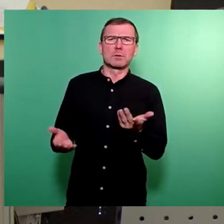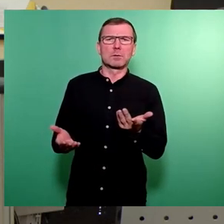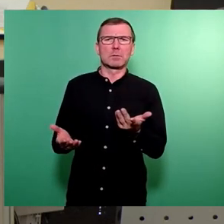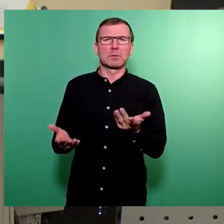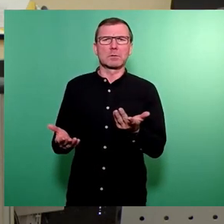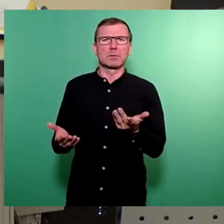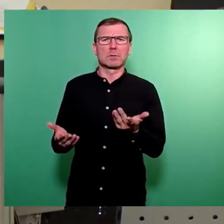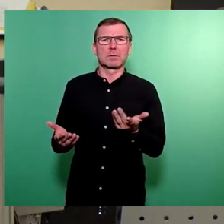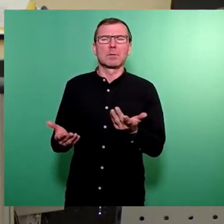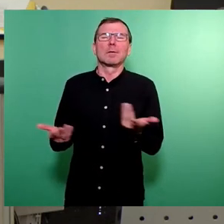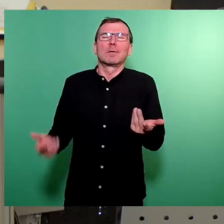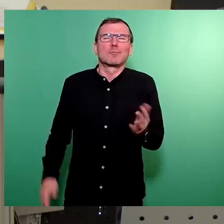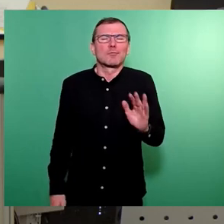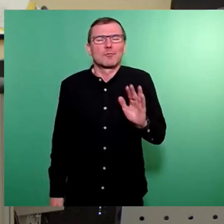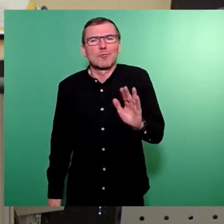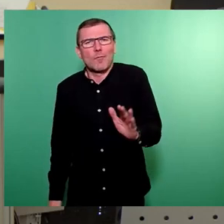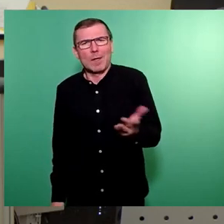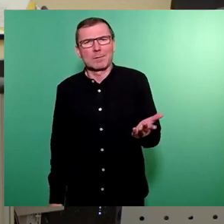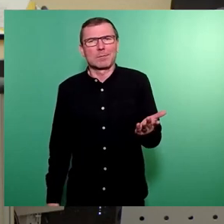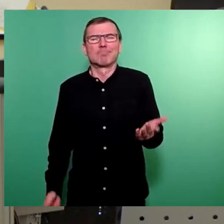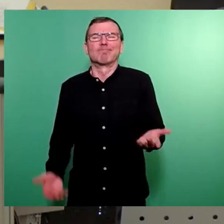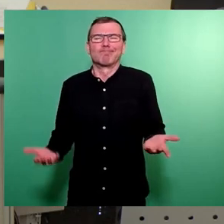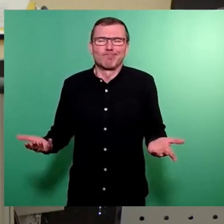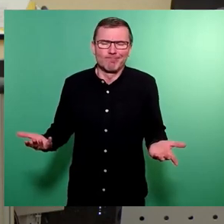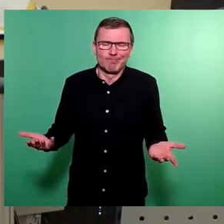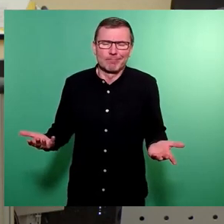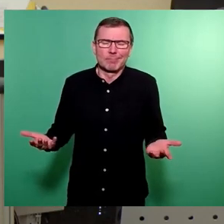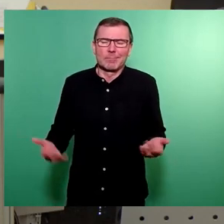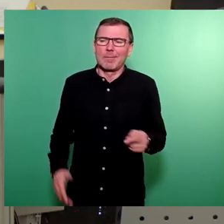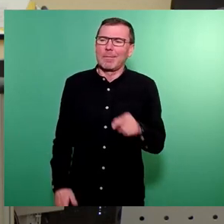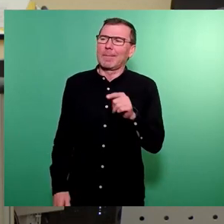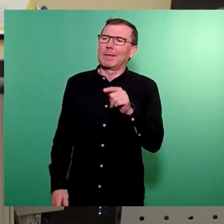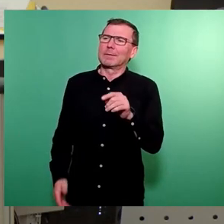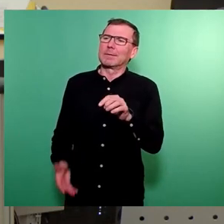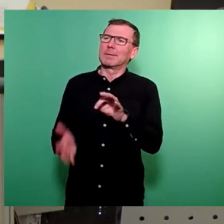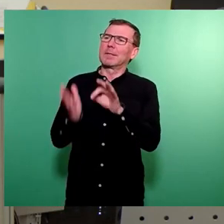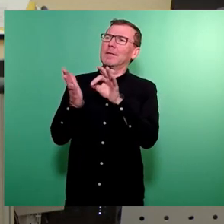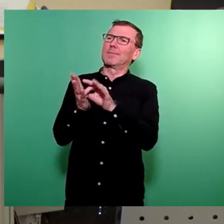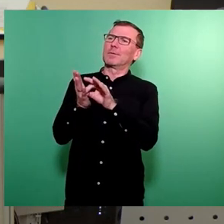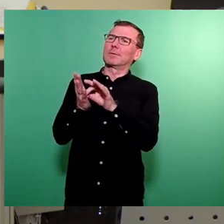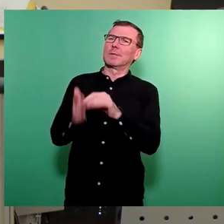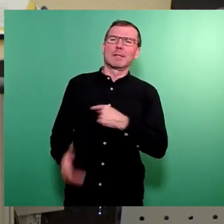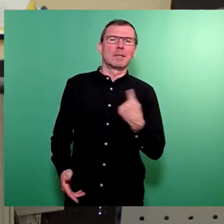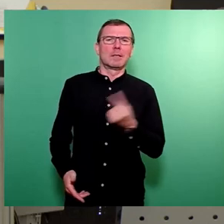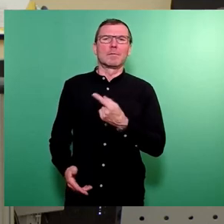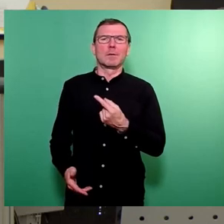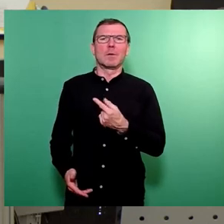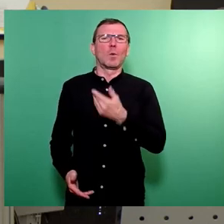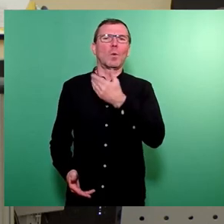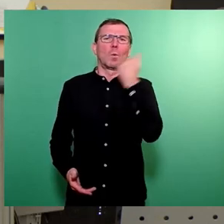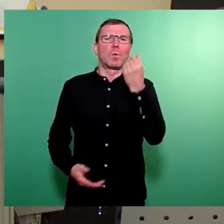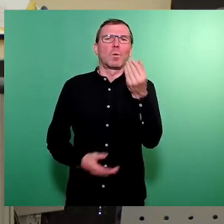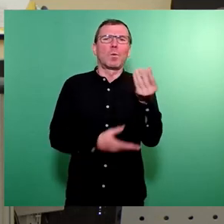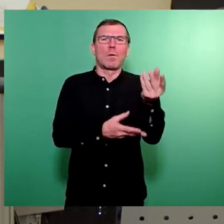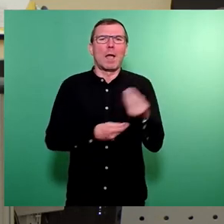insoweit war dies auch dann der Anlass, dass wir nicht einbezogen worden sind.